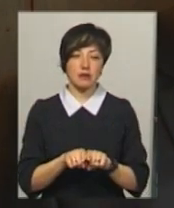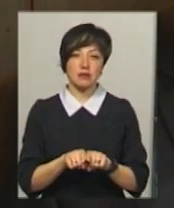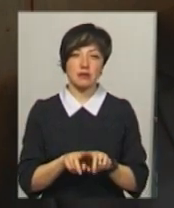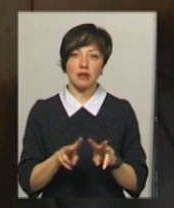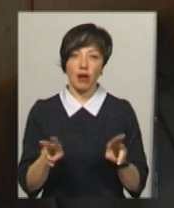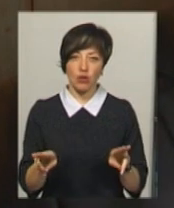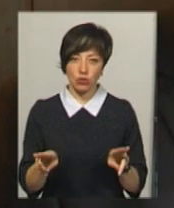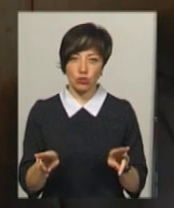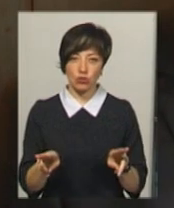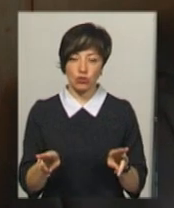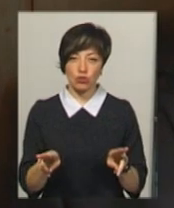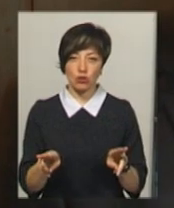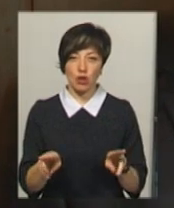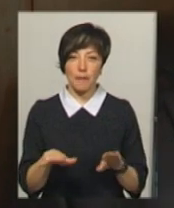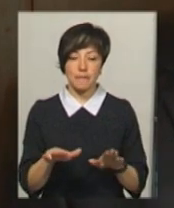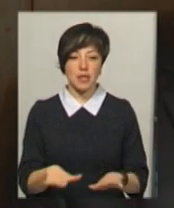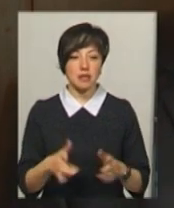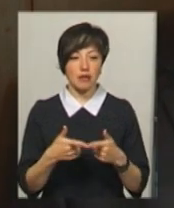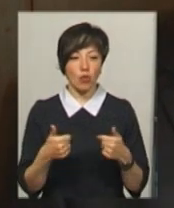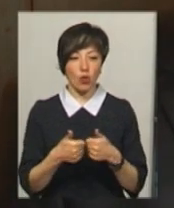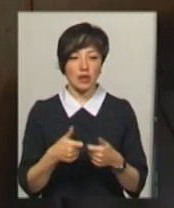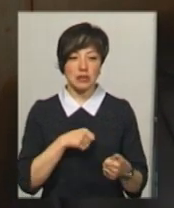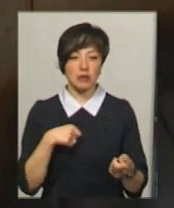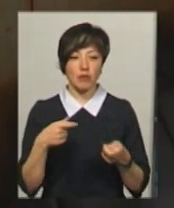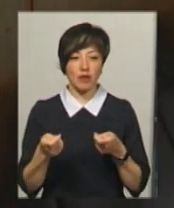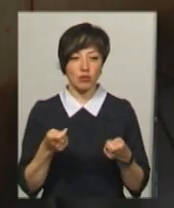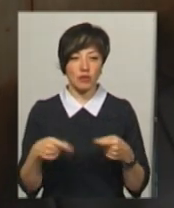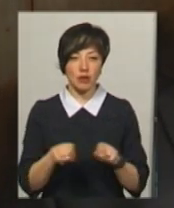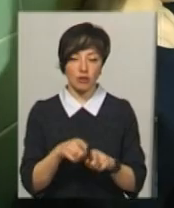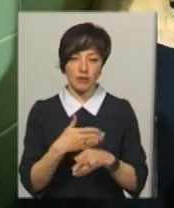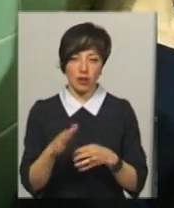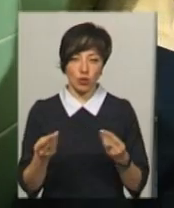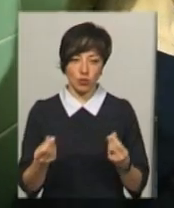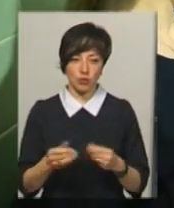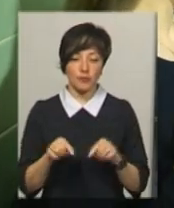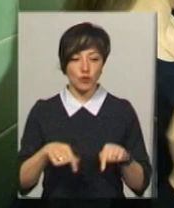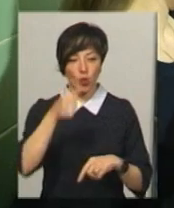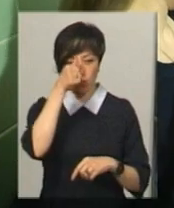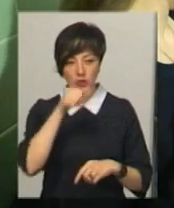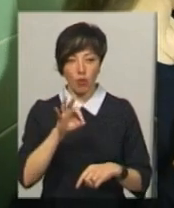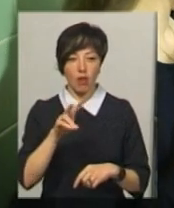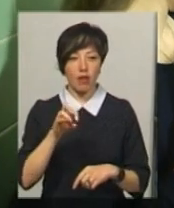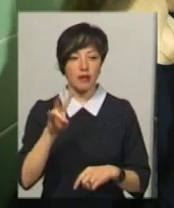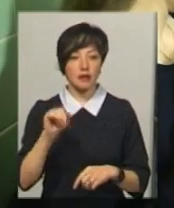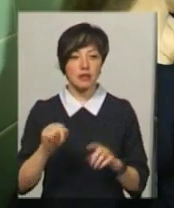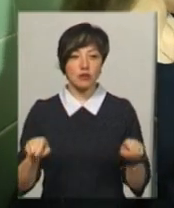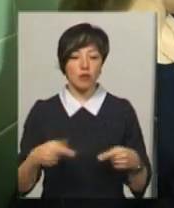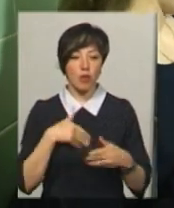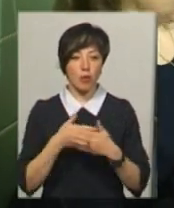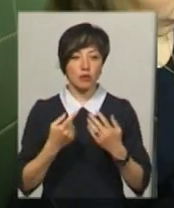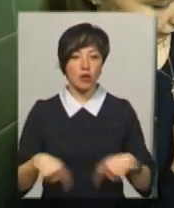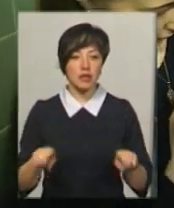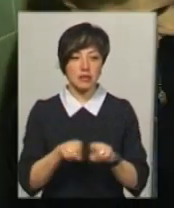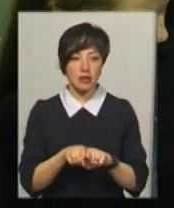місцеві органи самоврядування тільки також виділяють кошти. Цього місяця Олена Коломій заснувала громадську